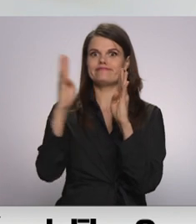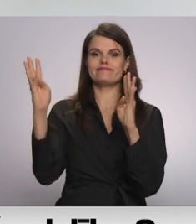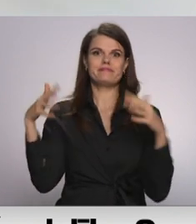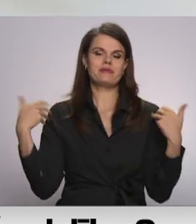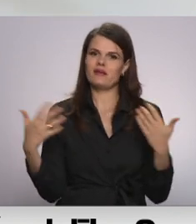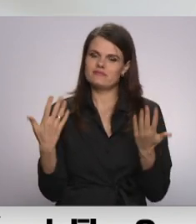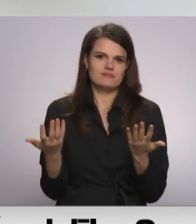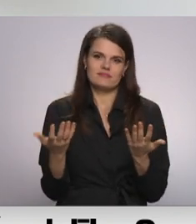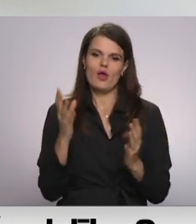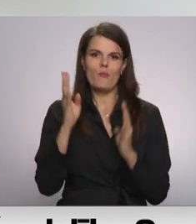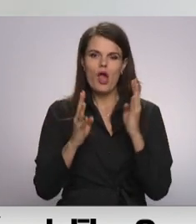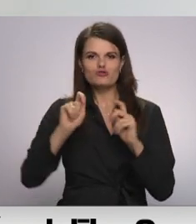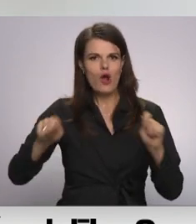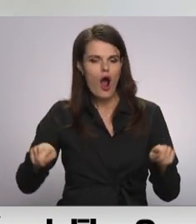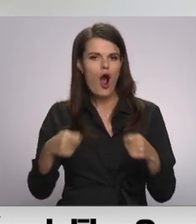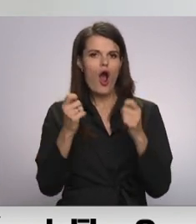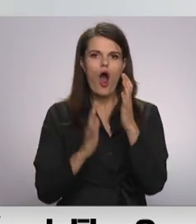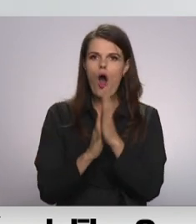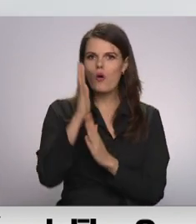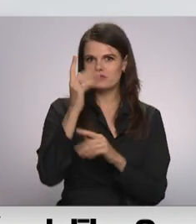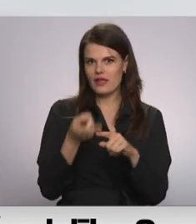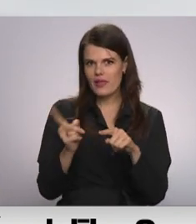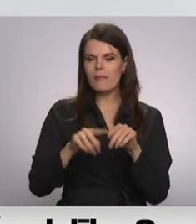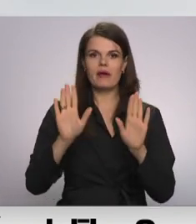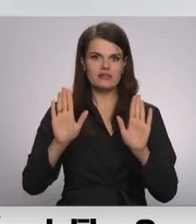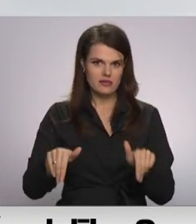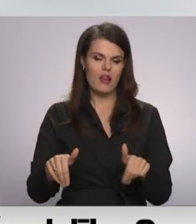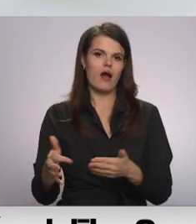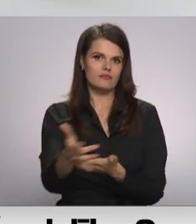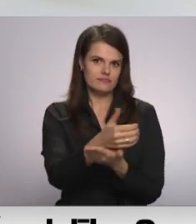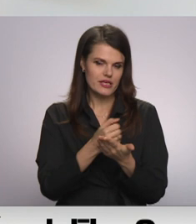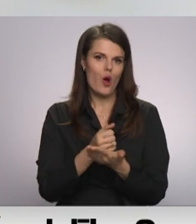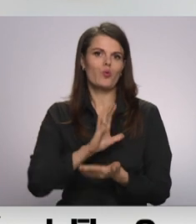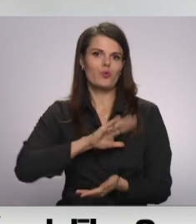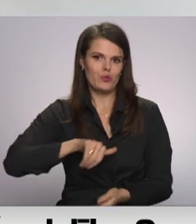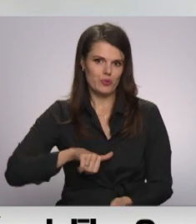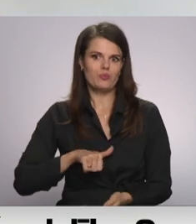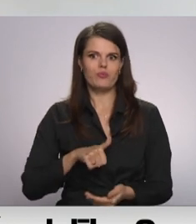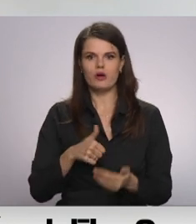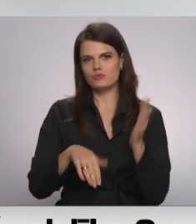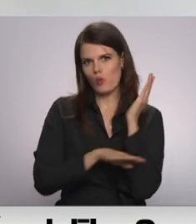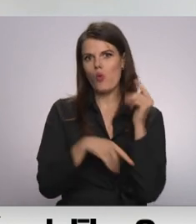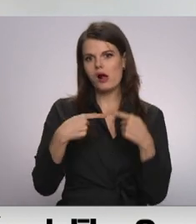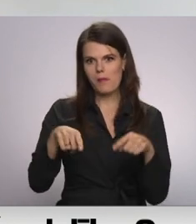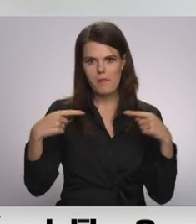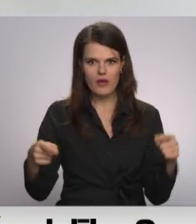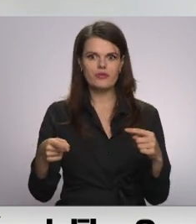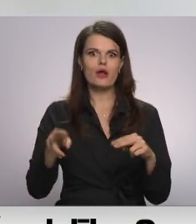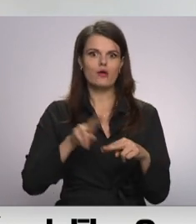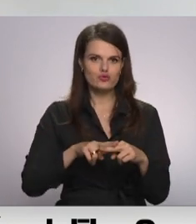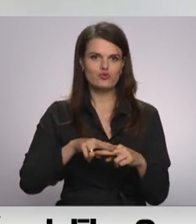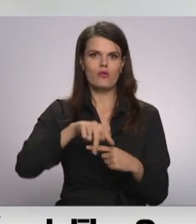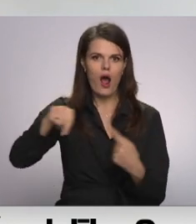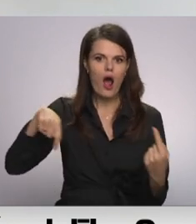meža audzēja tāpēc, lai iegūtu, teiksim, mokmateriālus no meža un